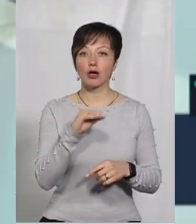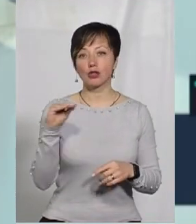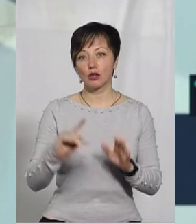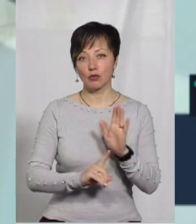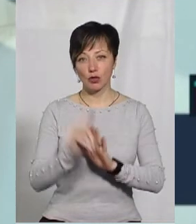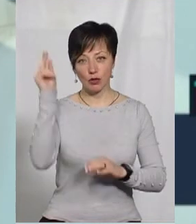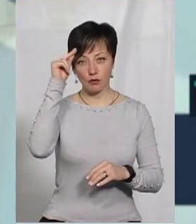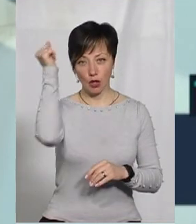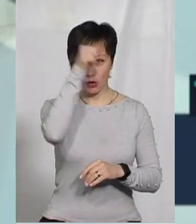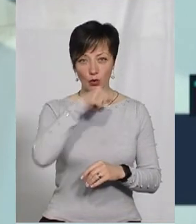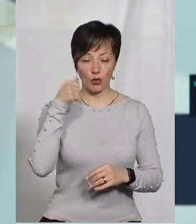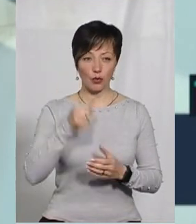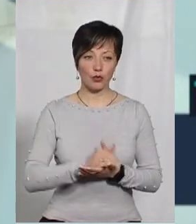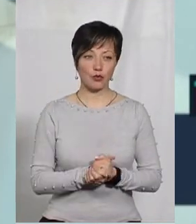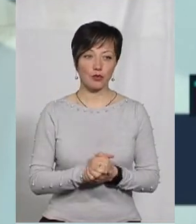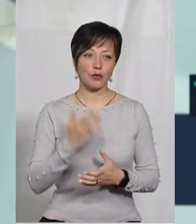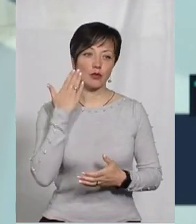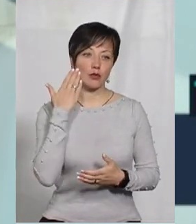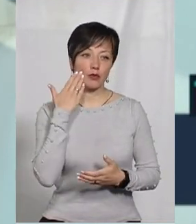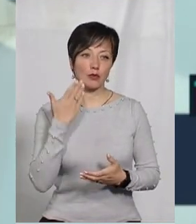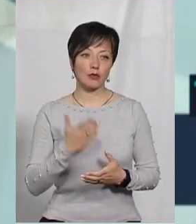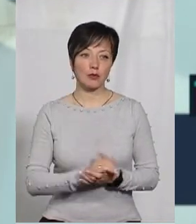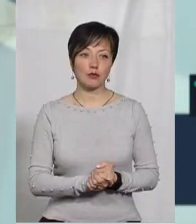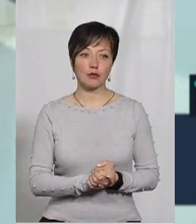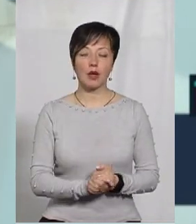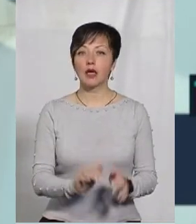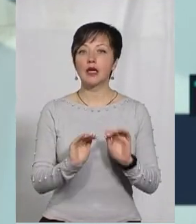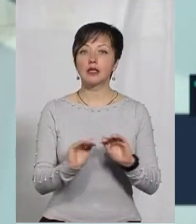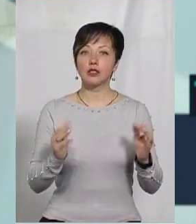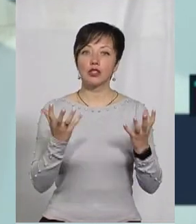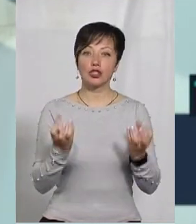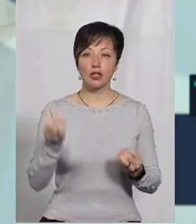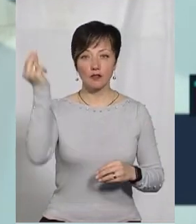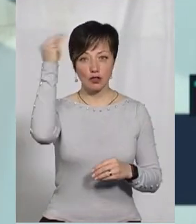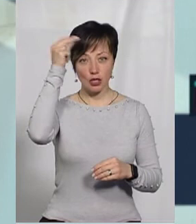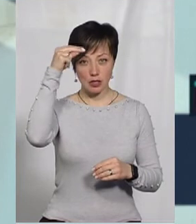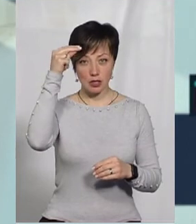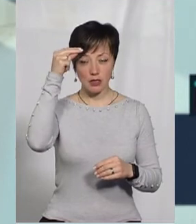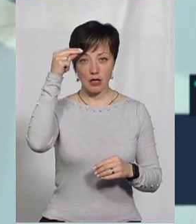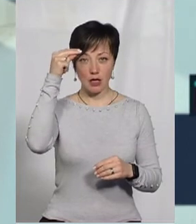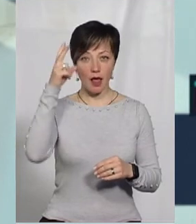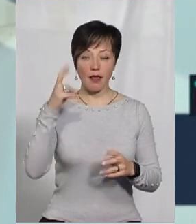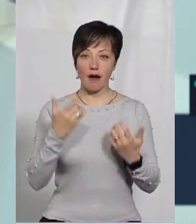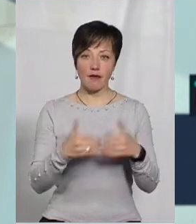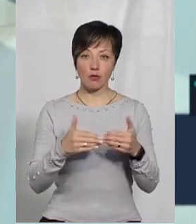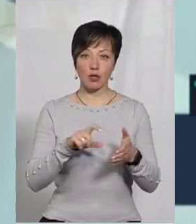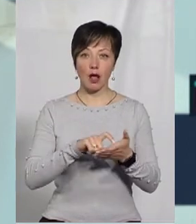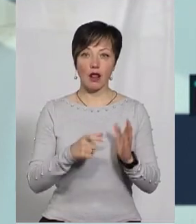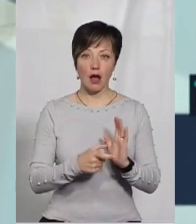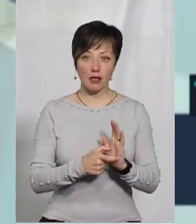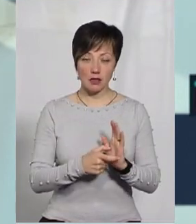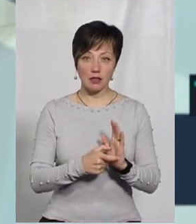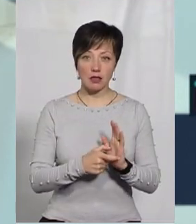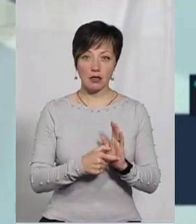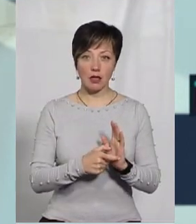початок навчального року. Орієнтовно. Ті діти, які ще вчаться в невипускних класах,